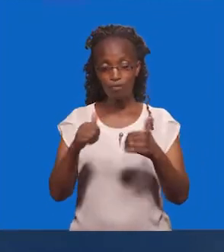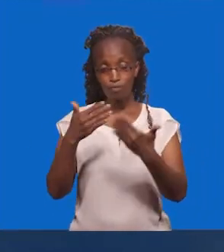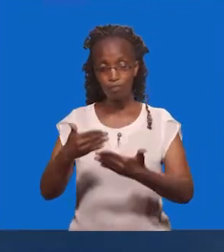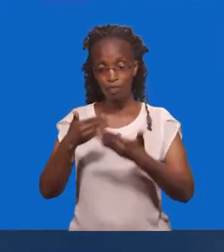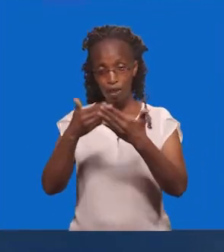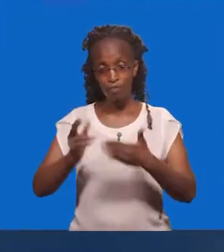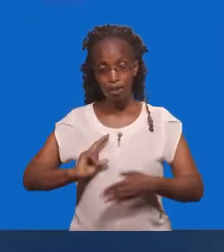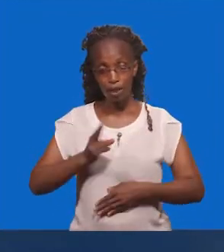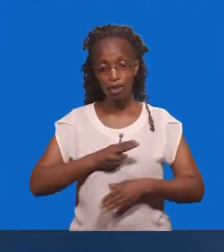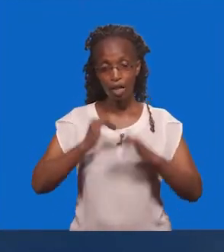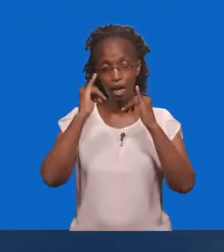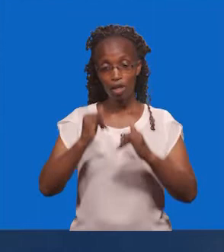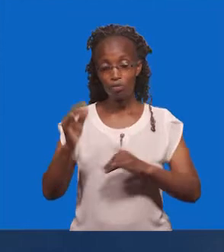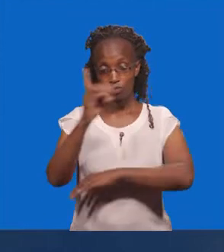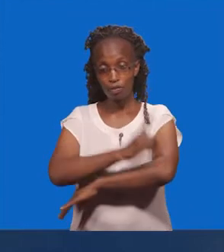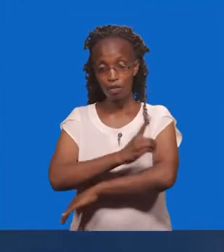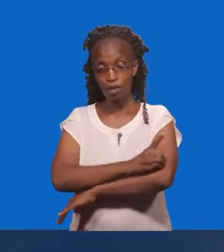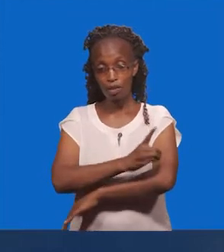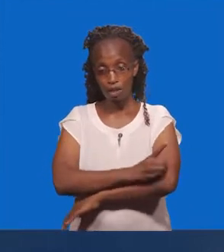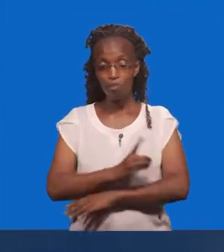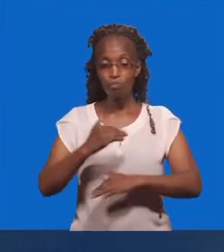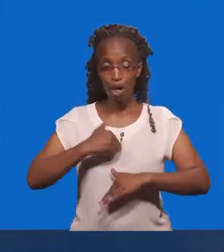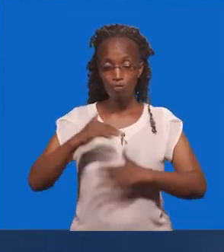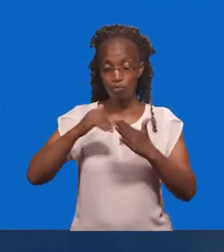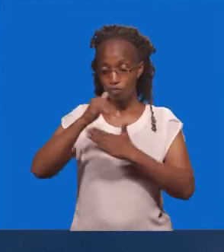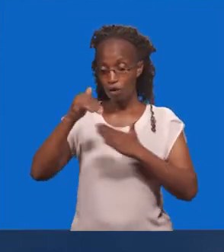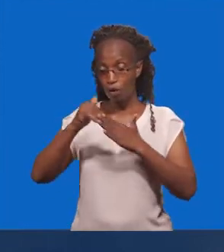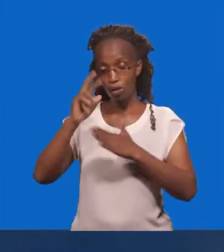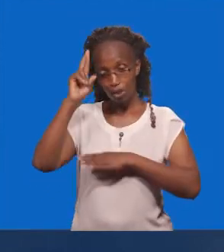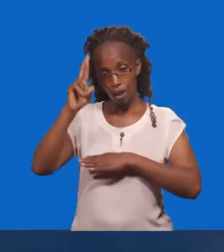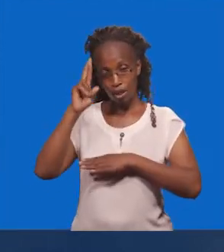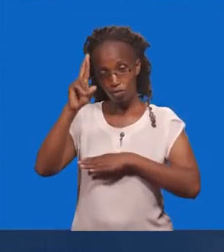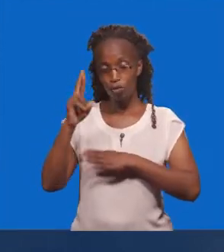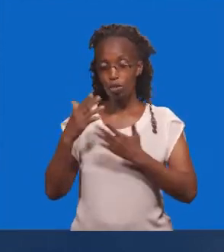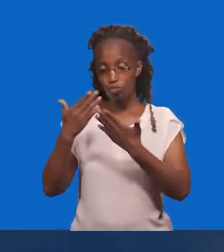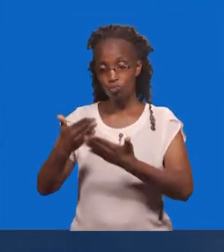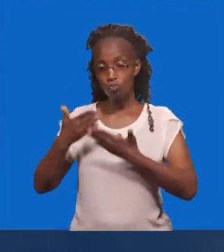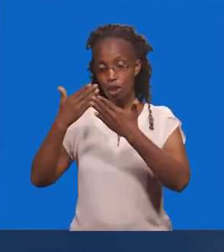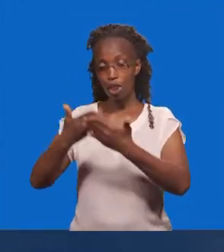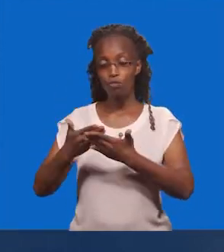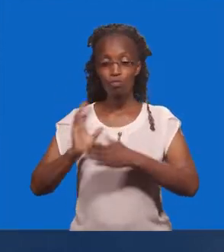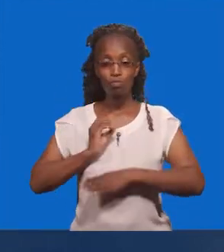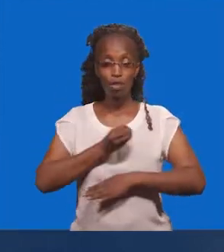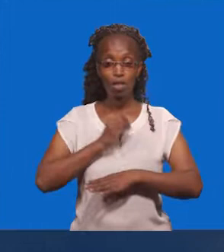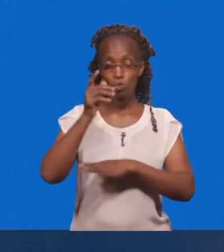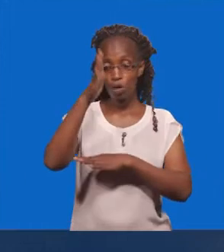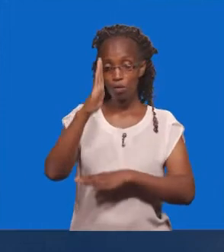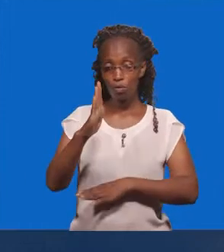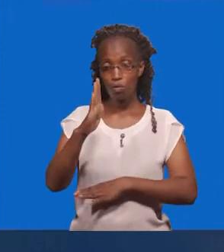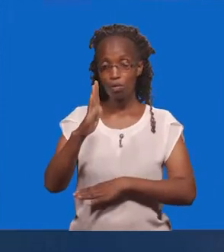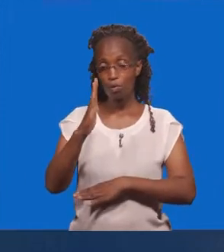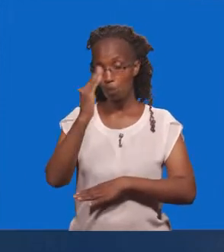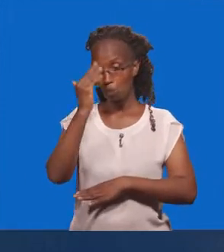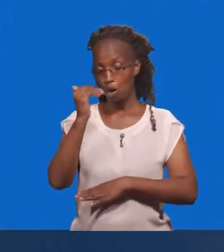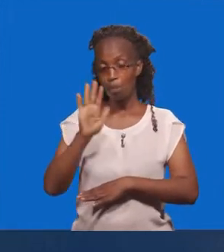ni muema kwa kuweza kutujalia siku nyingine na kualika katika awamu ya manyunyu wa baraka ambapo mtumishi wa mungu kutoka IBC ya